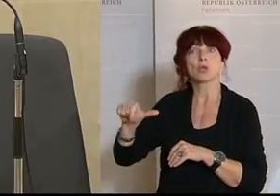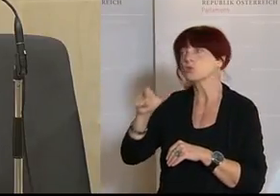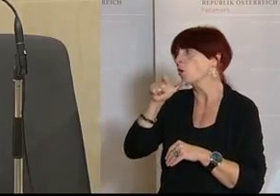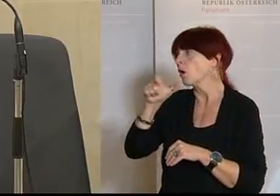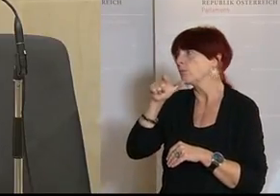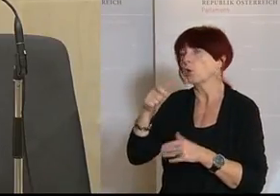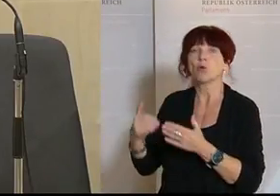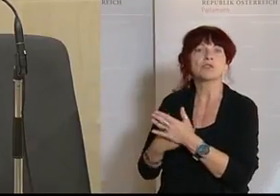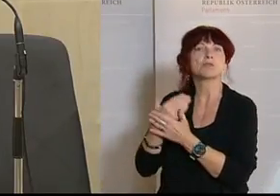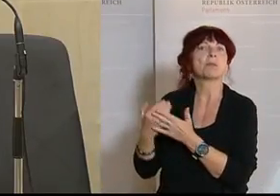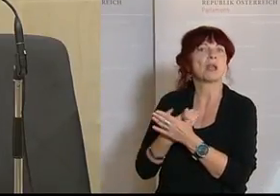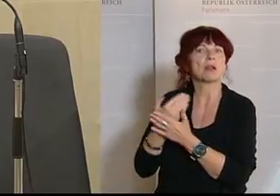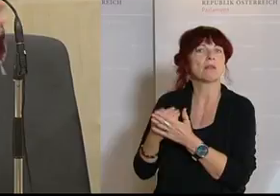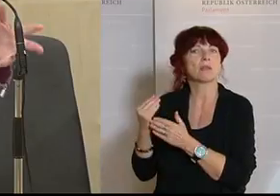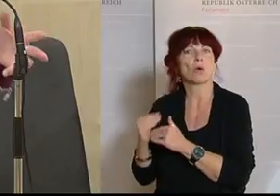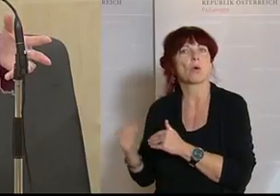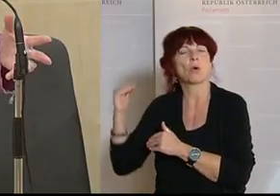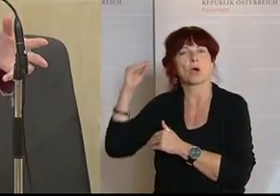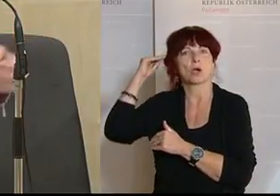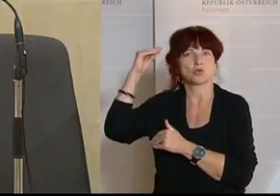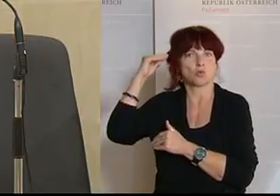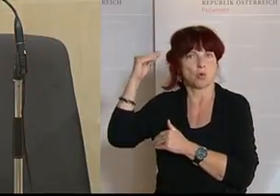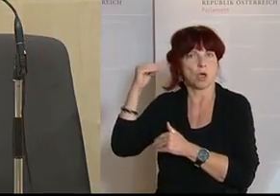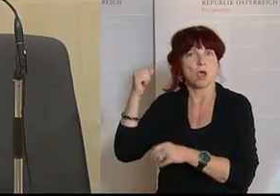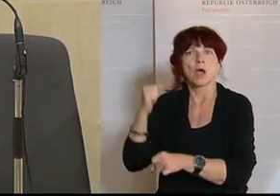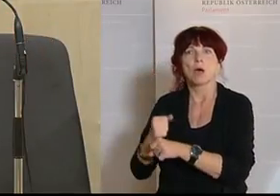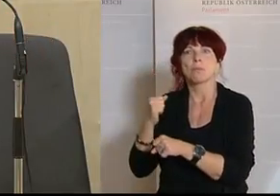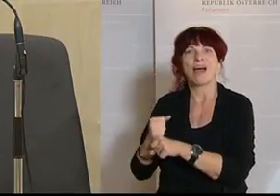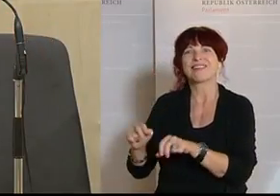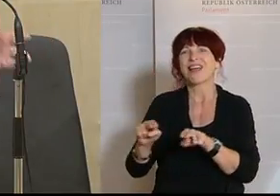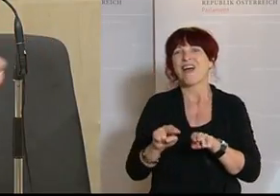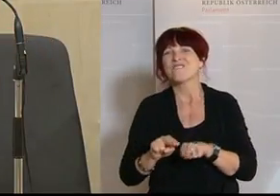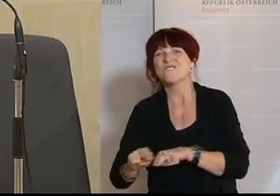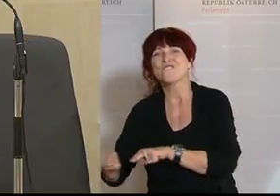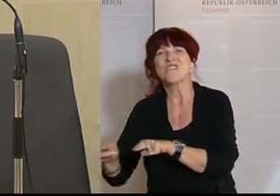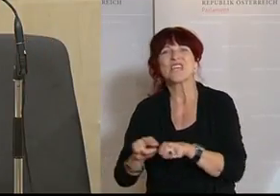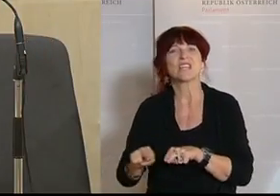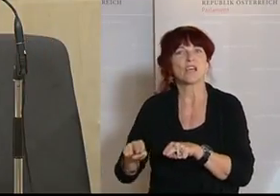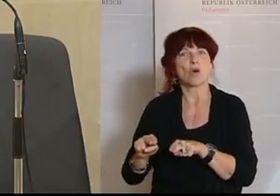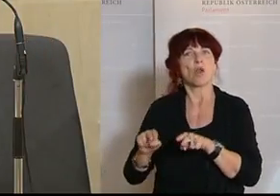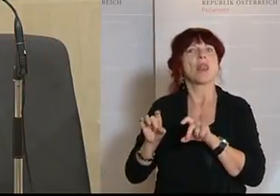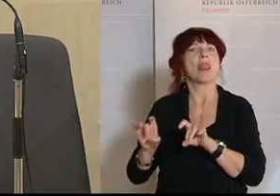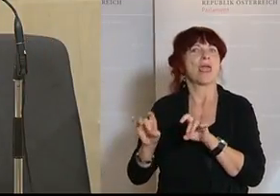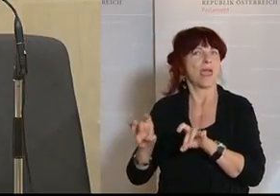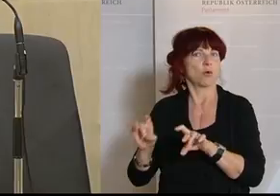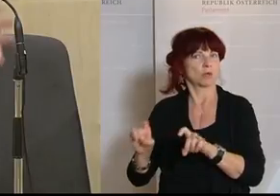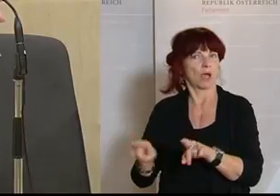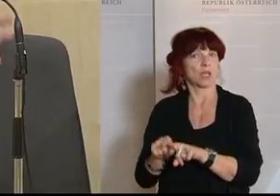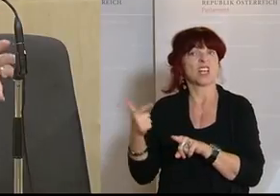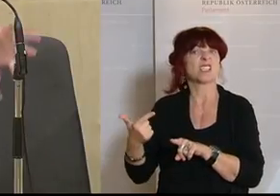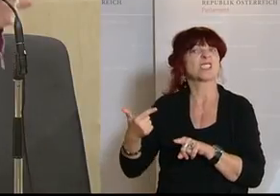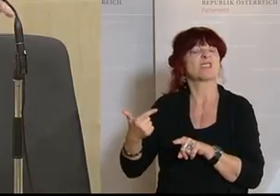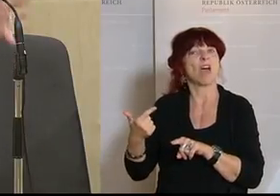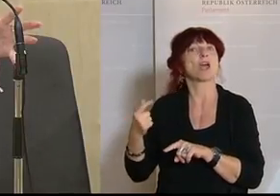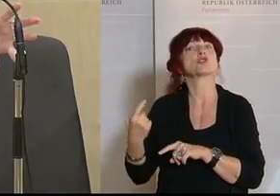auch eine Lehrveranstaltung für Videoschnitt, zwei Stunden pro Woche für ein Semester, abhält. Die konnte